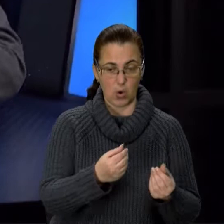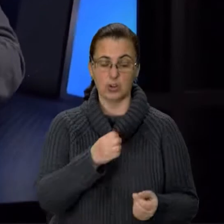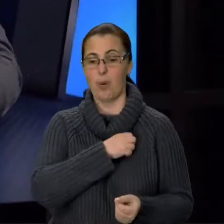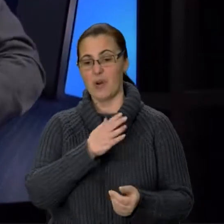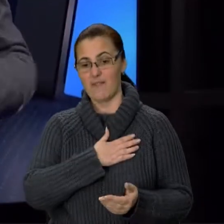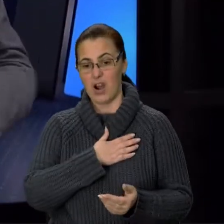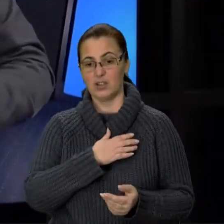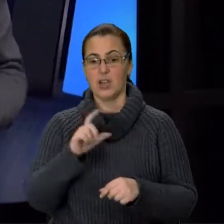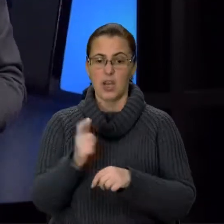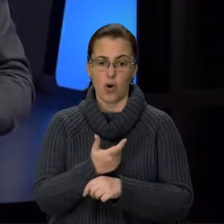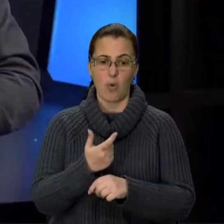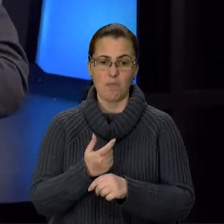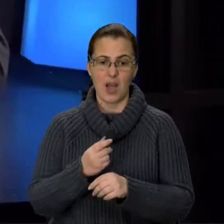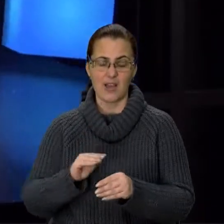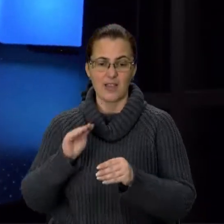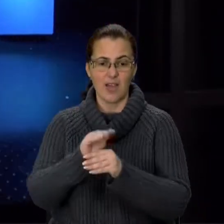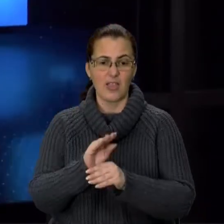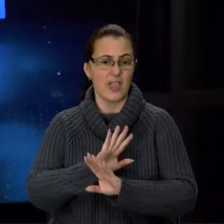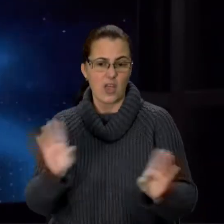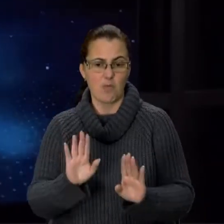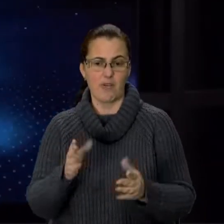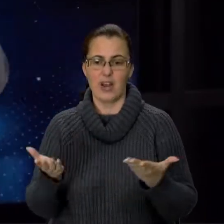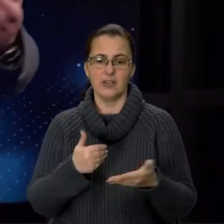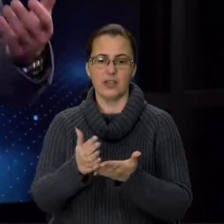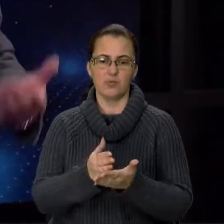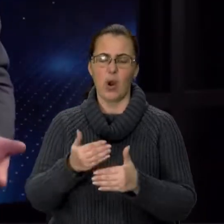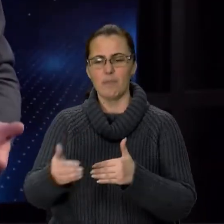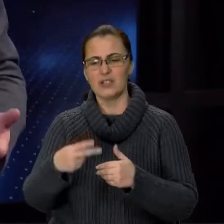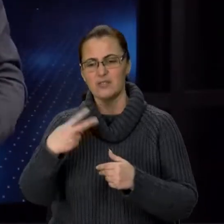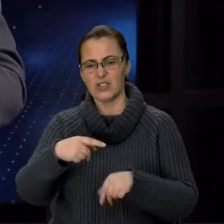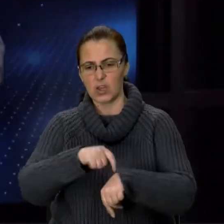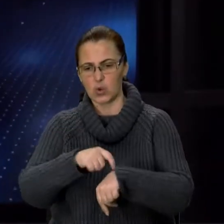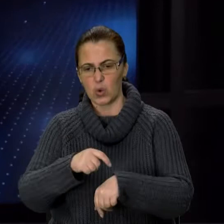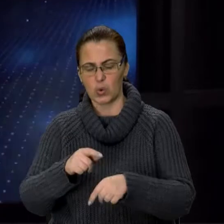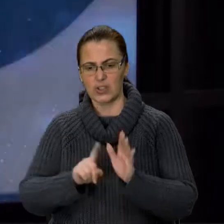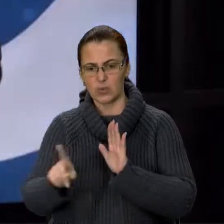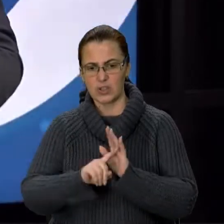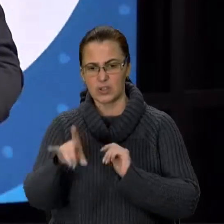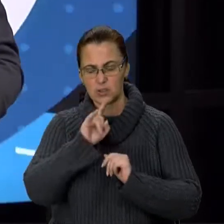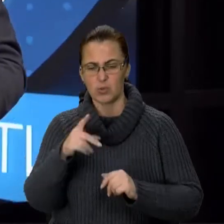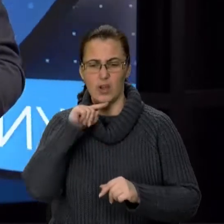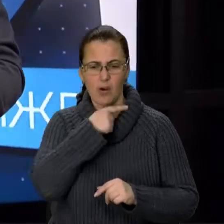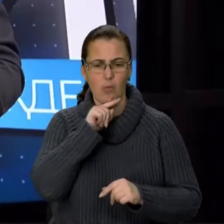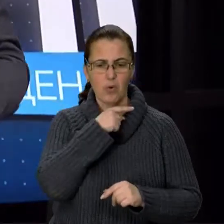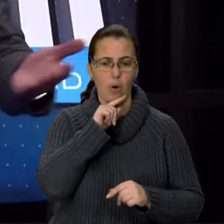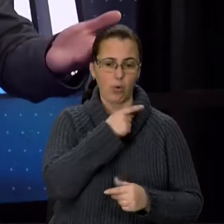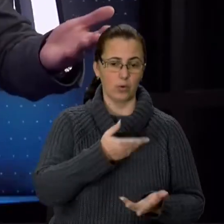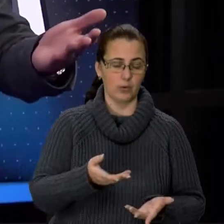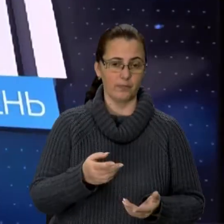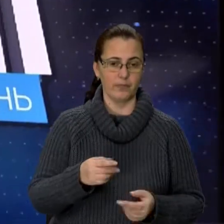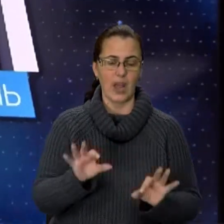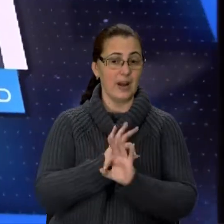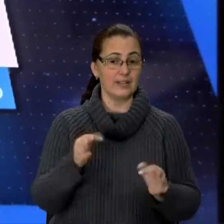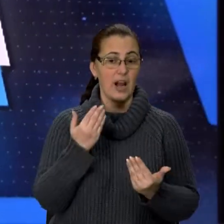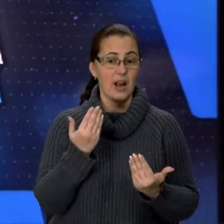приватників – знову не додавати якісь послуги, не їхати після 20-ї, економити десь на рейсі, економити на мить і іншому. Тобто ідеальне